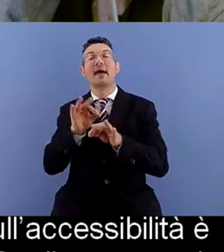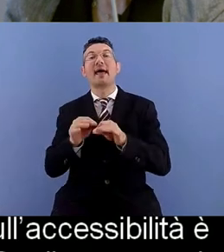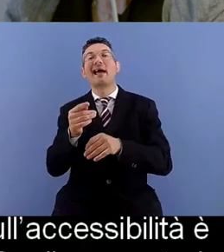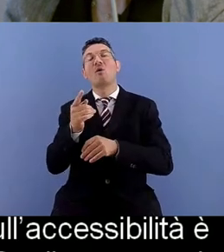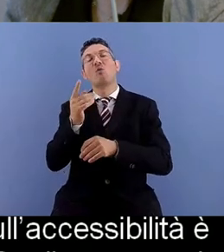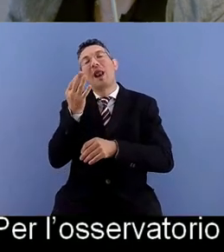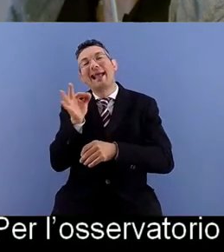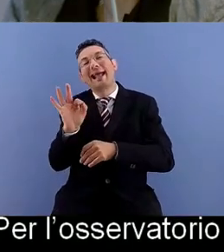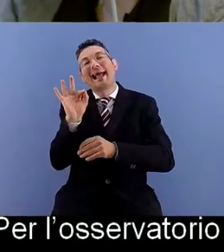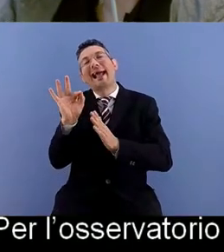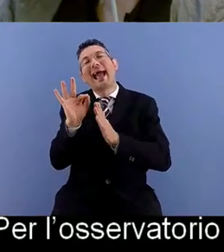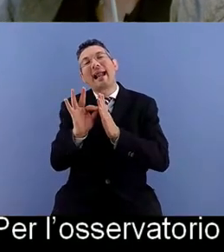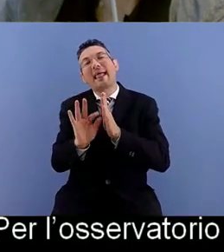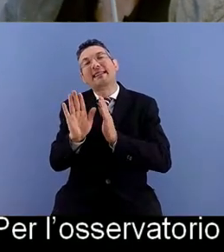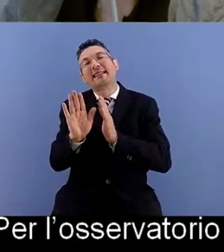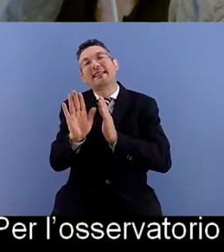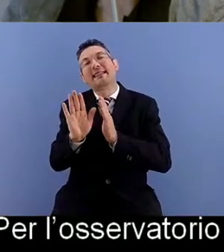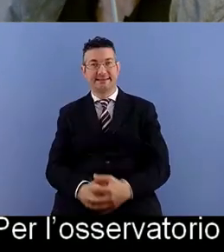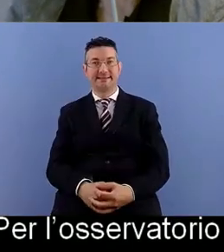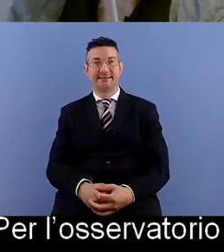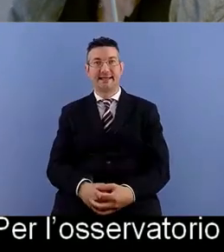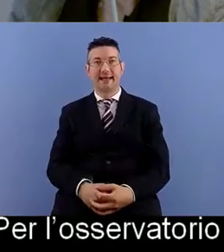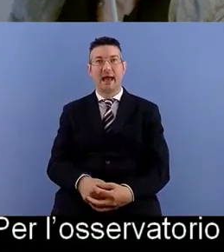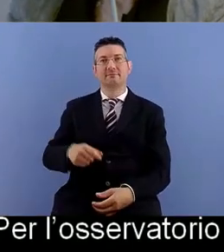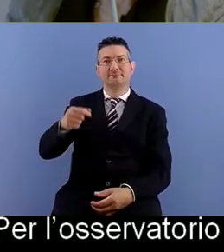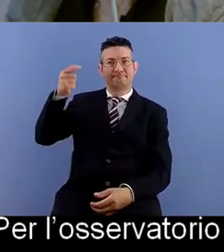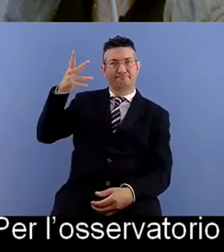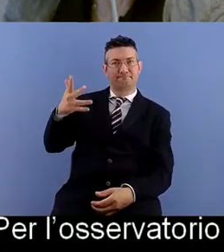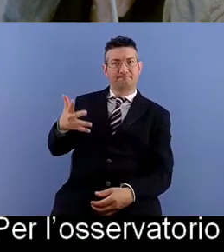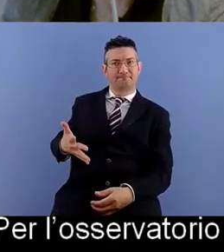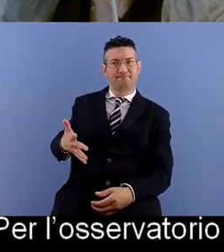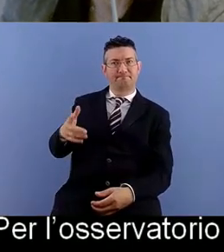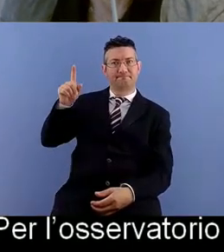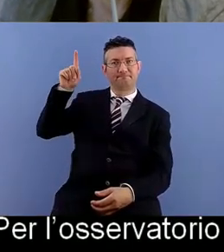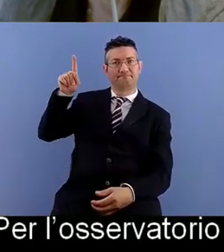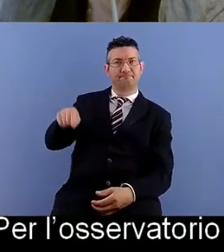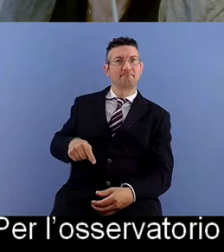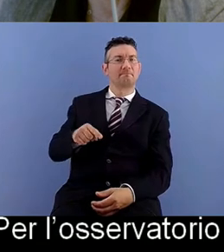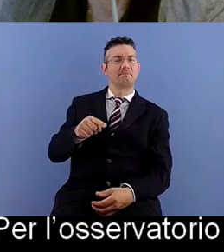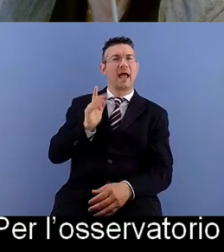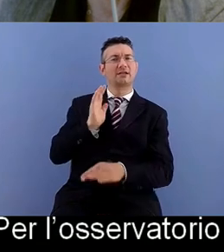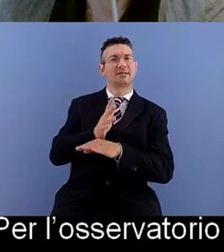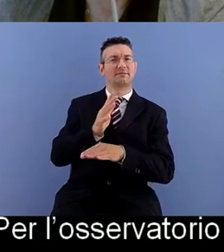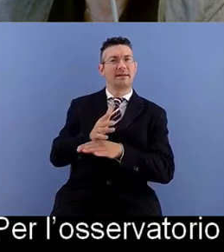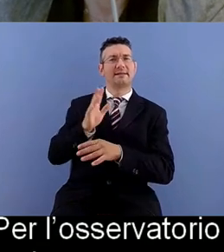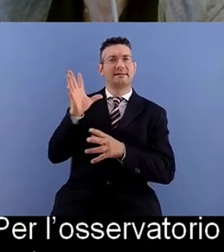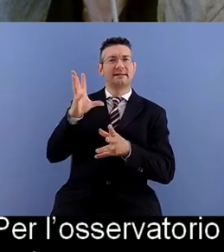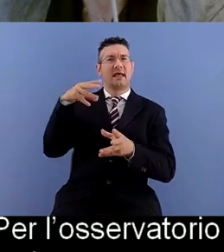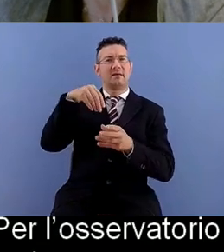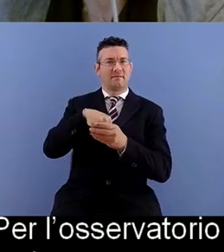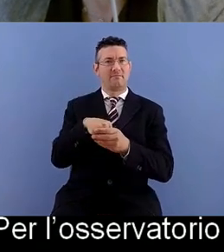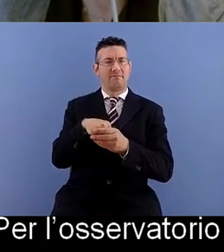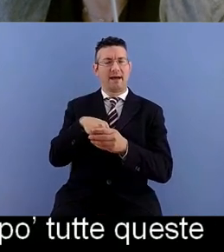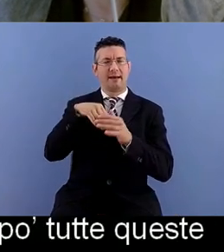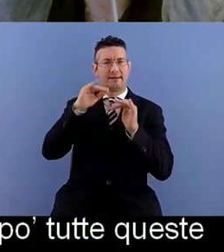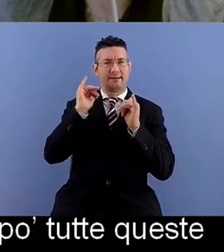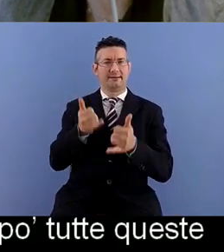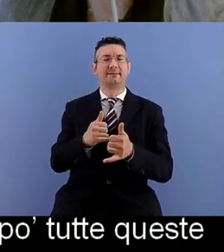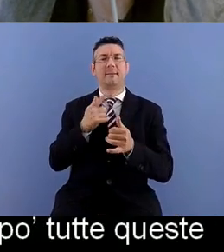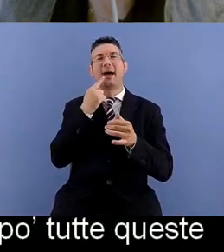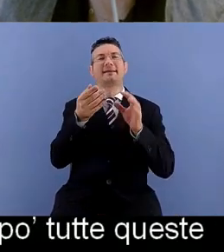probabilmente è un po' tutte queste cose ma queste definizioni diciamo così